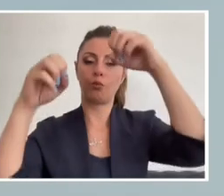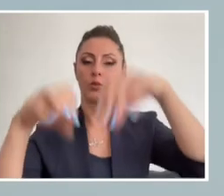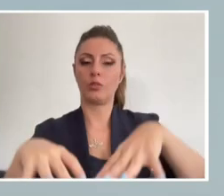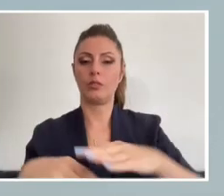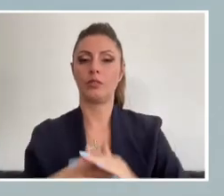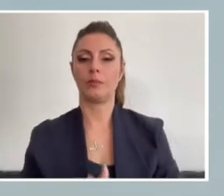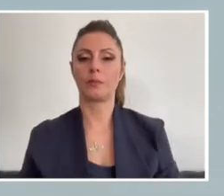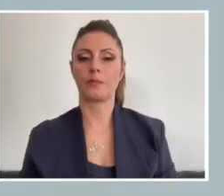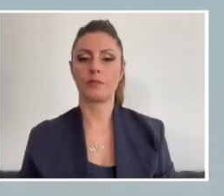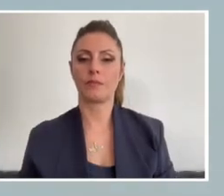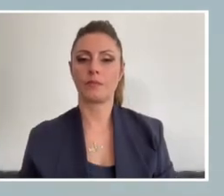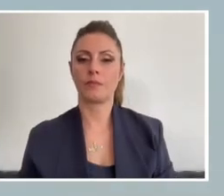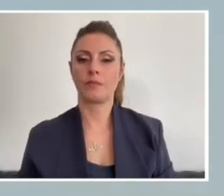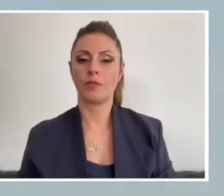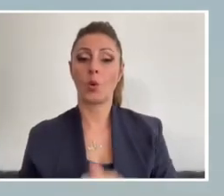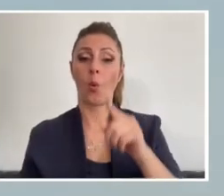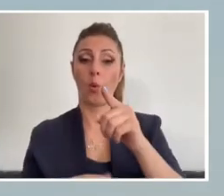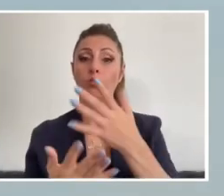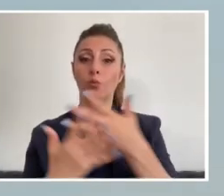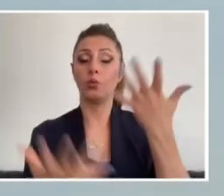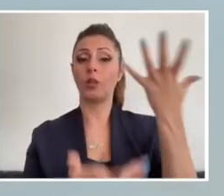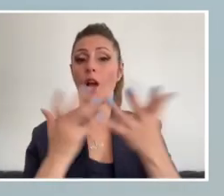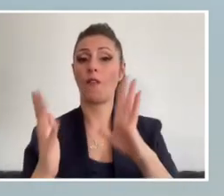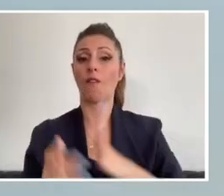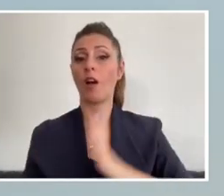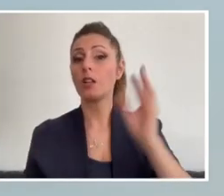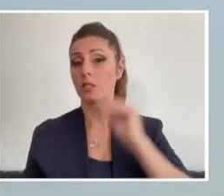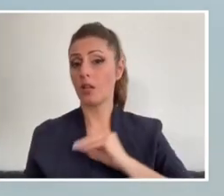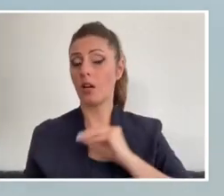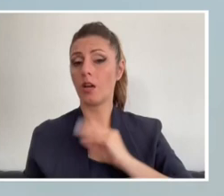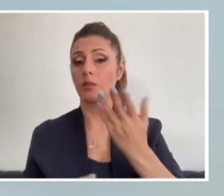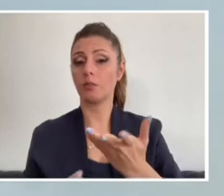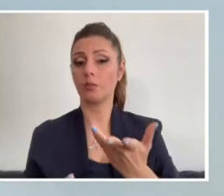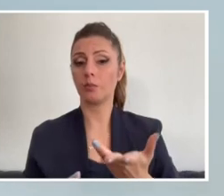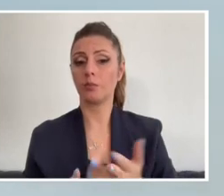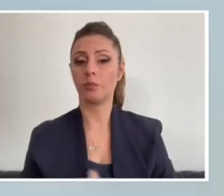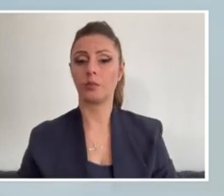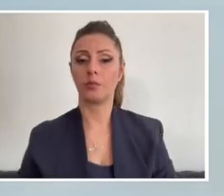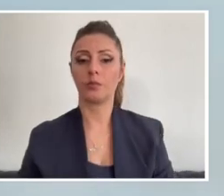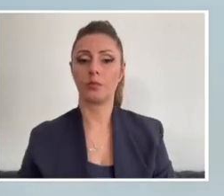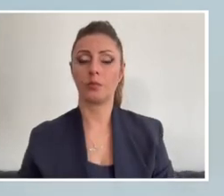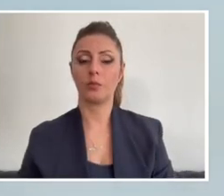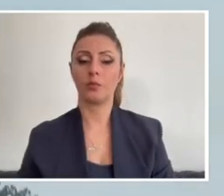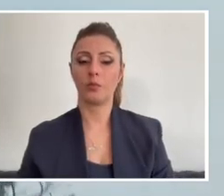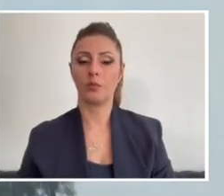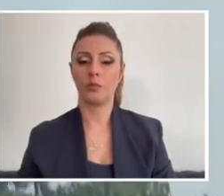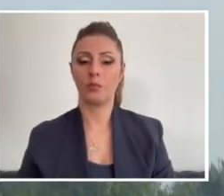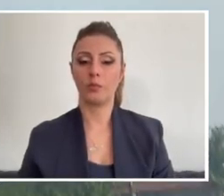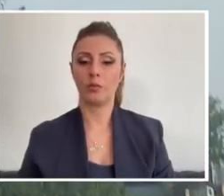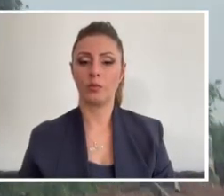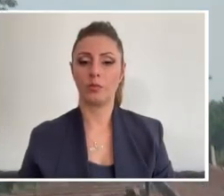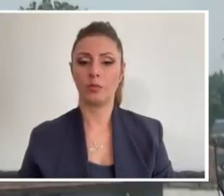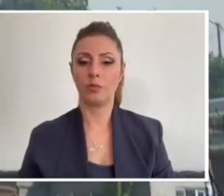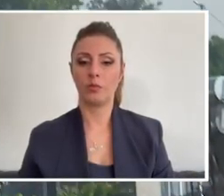bulunacak. Muhtemelen orada ciddi bir sıkıntı var. Çünkü alevlerin yükseldiğini buradan bulunduğumuz yerden görebiliyoruz.